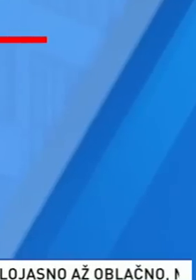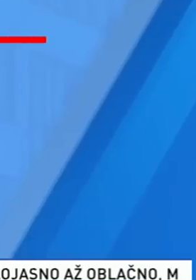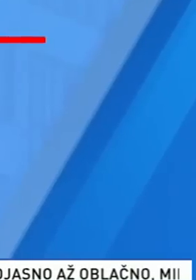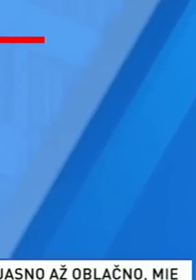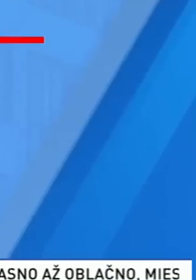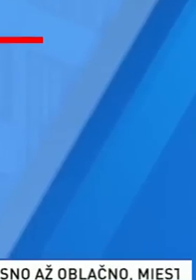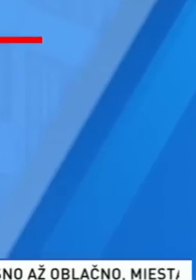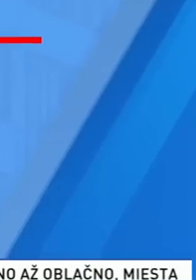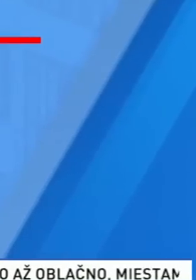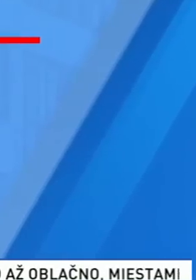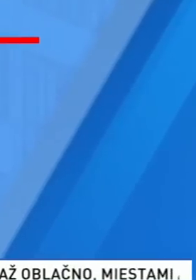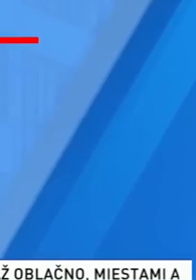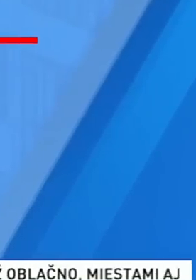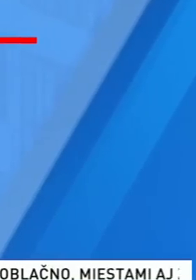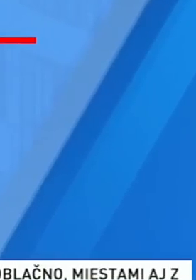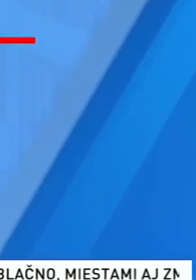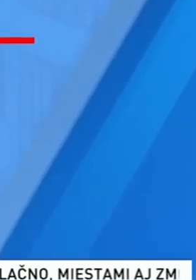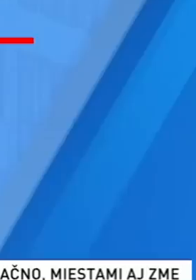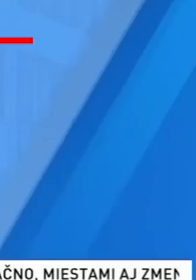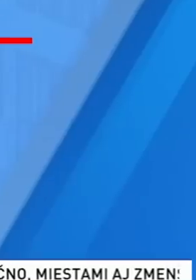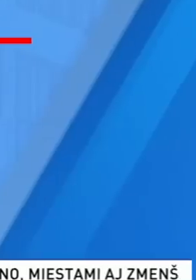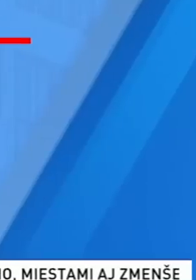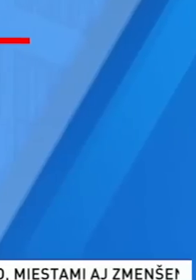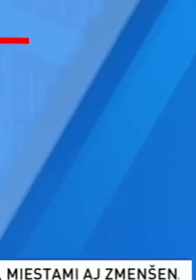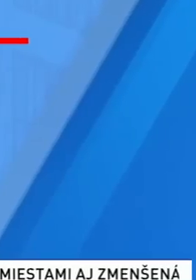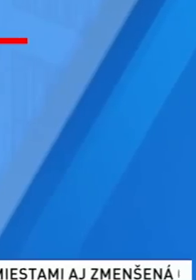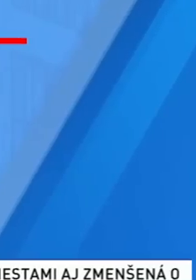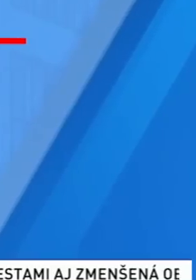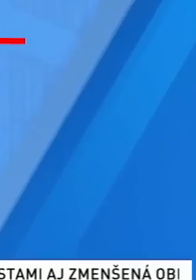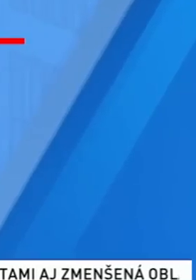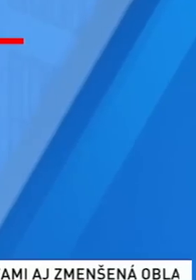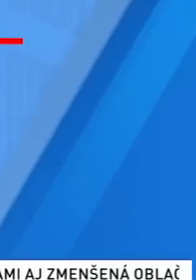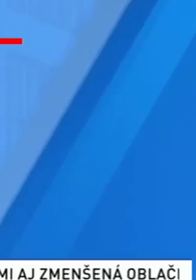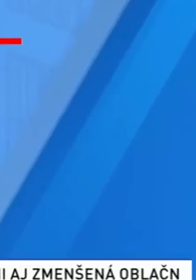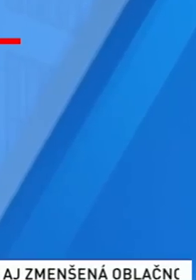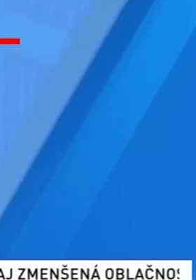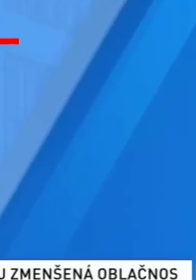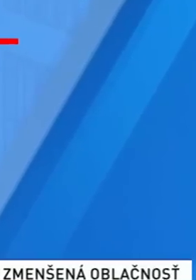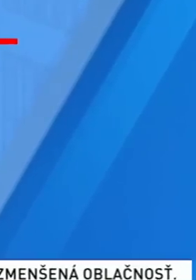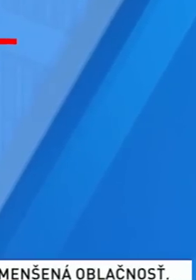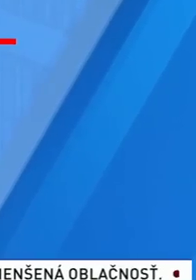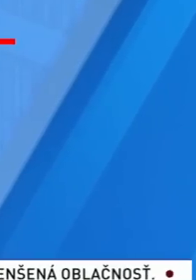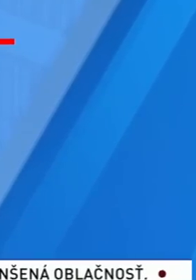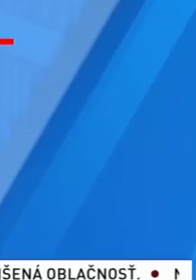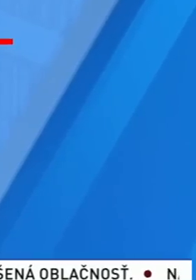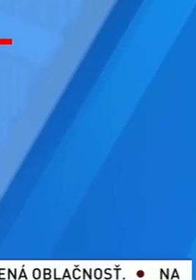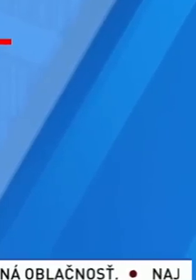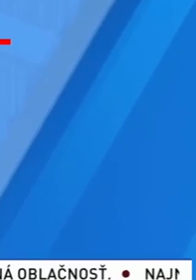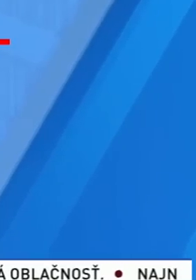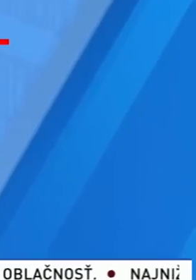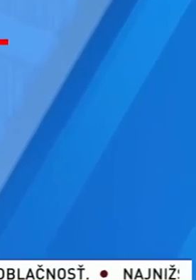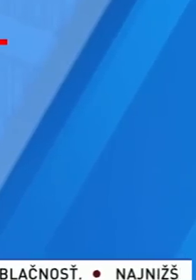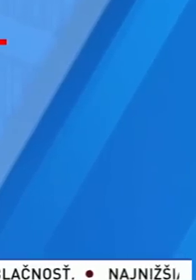V predvolebnom dueli sa dnes proti sebe postavia kandidáti Slovenskej národnej strany a kresťansko